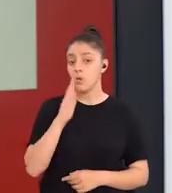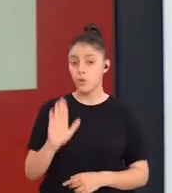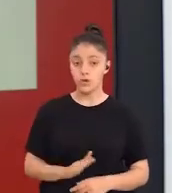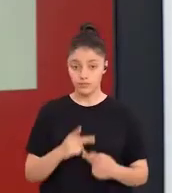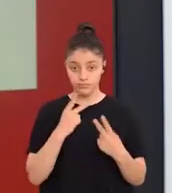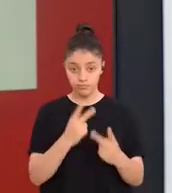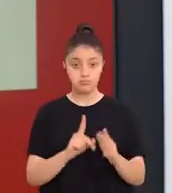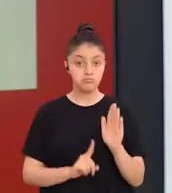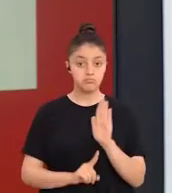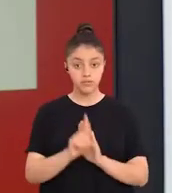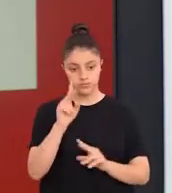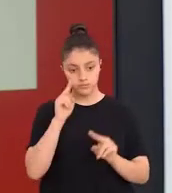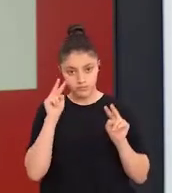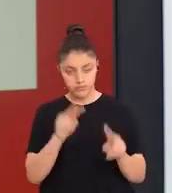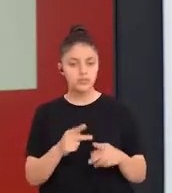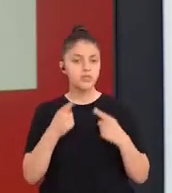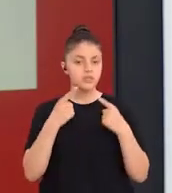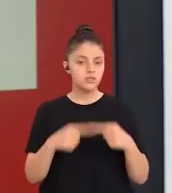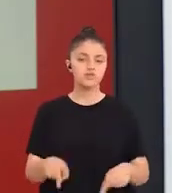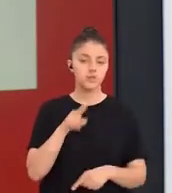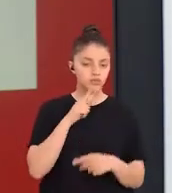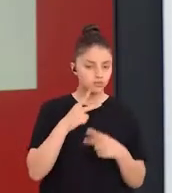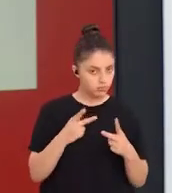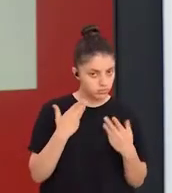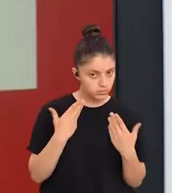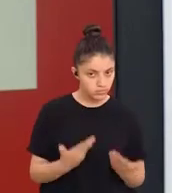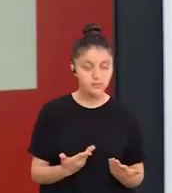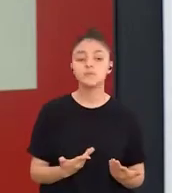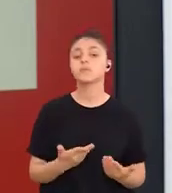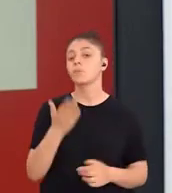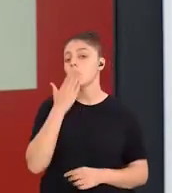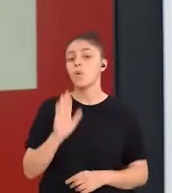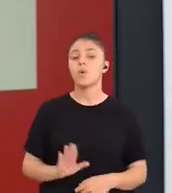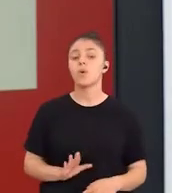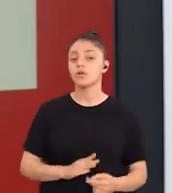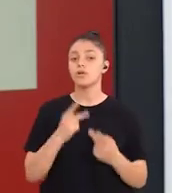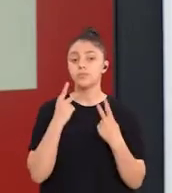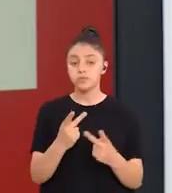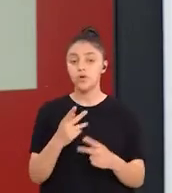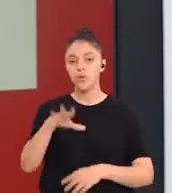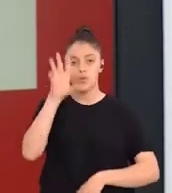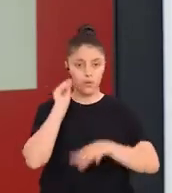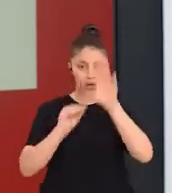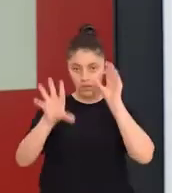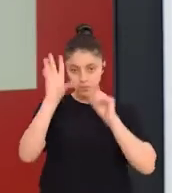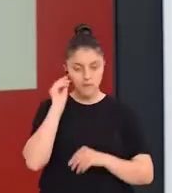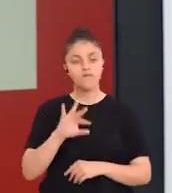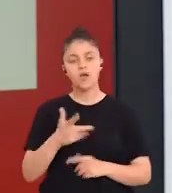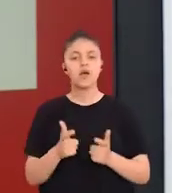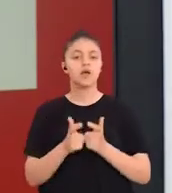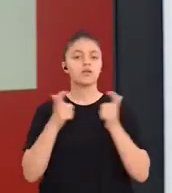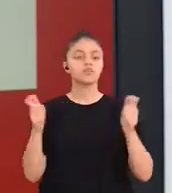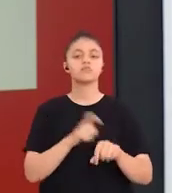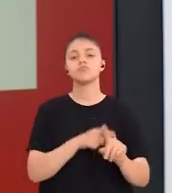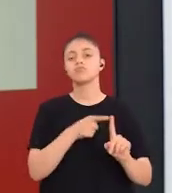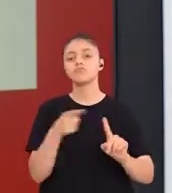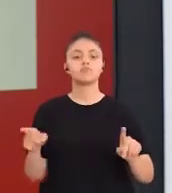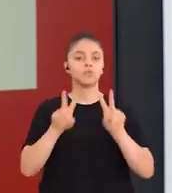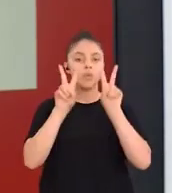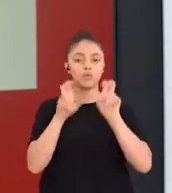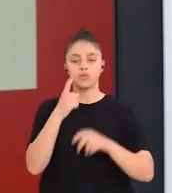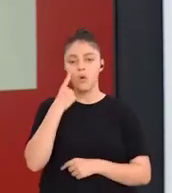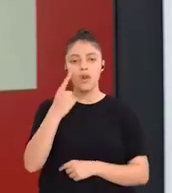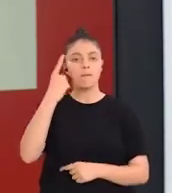öğrencinin başarısını yansıtan sınav sonuçları olabilir. Öğrencilerin öğrenmeleri ya da gelişim